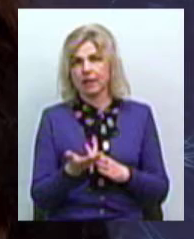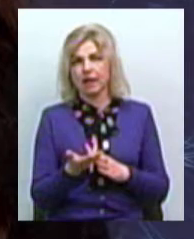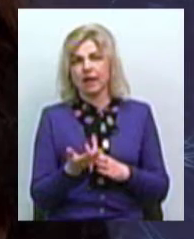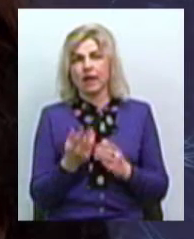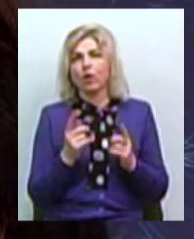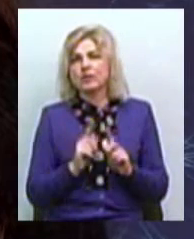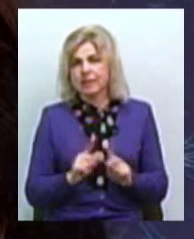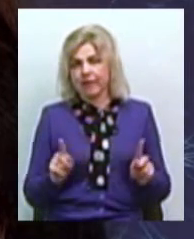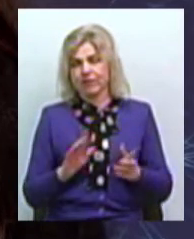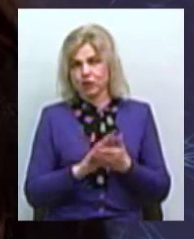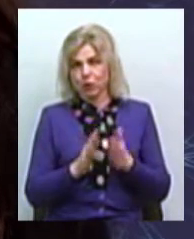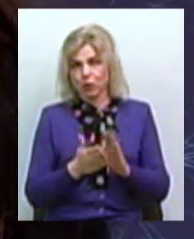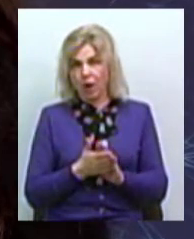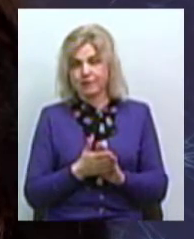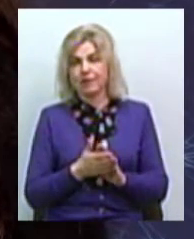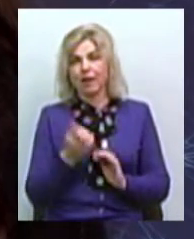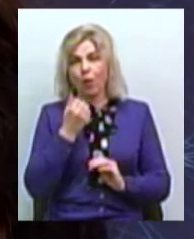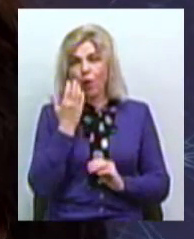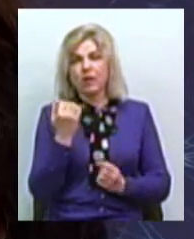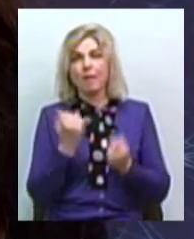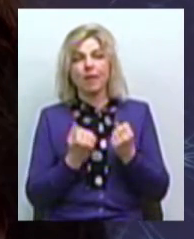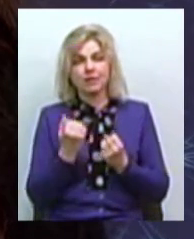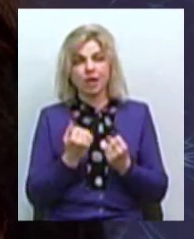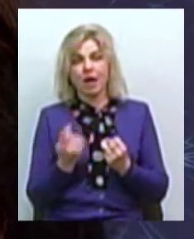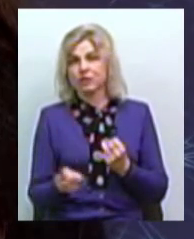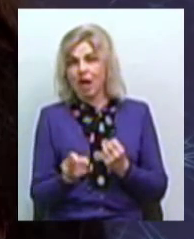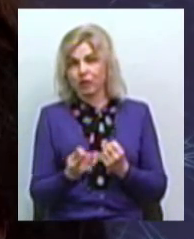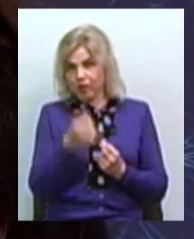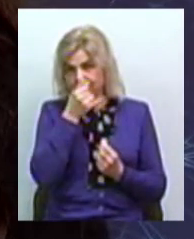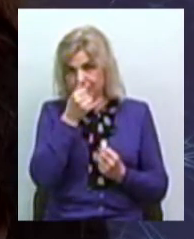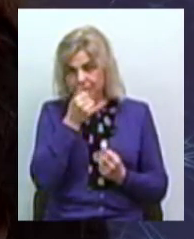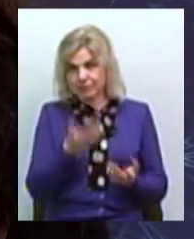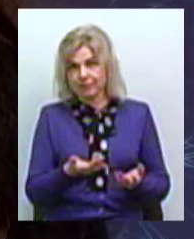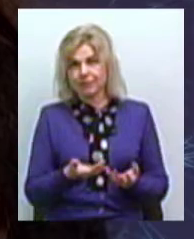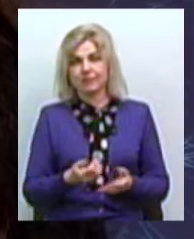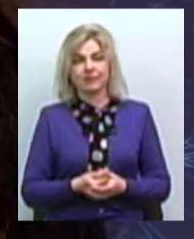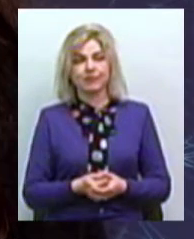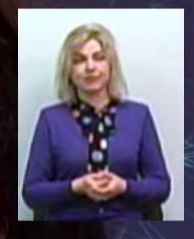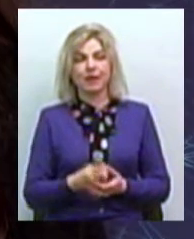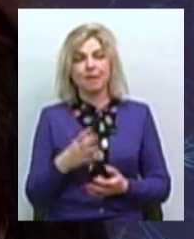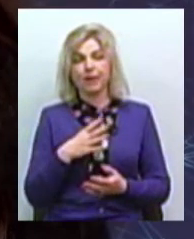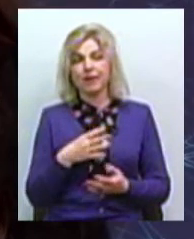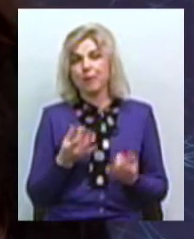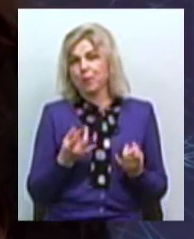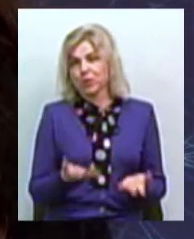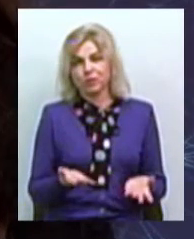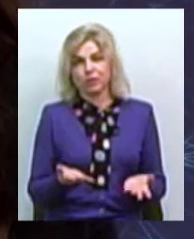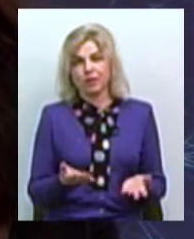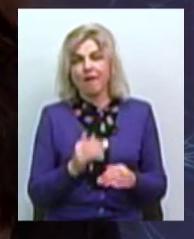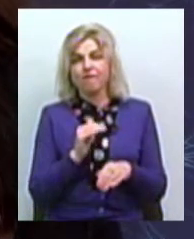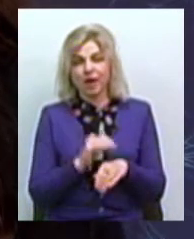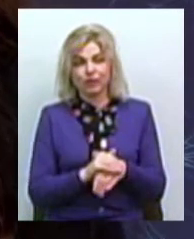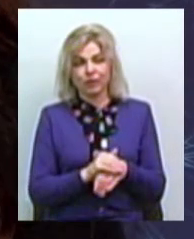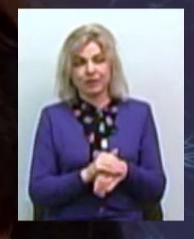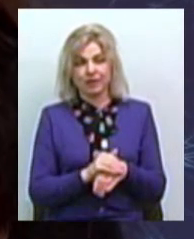ситуацій, і коли машини не заводилися, і коли були просто якісь там фактично